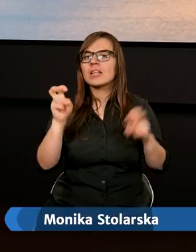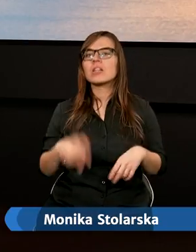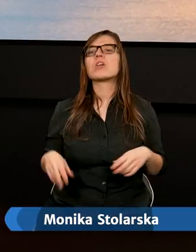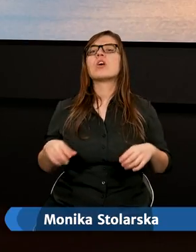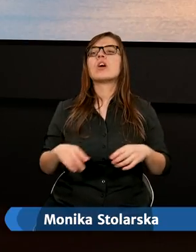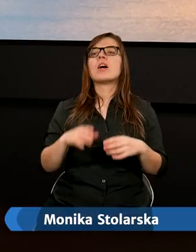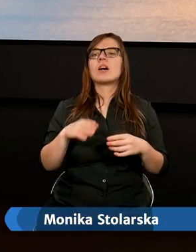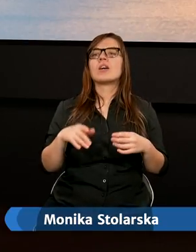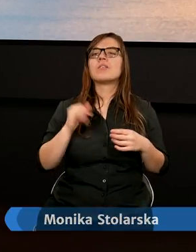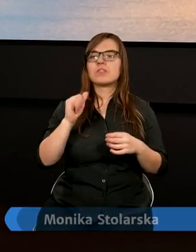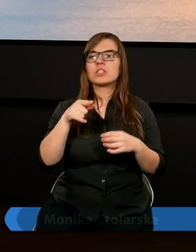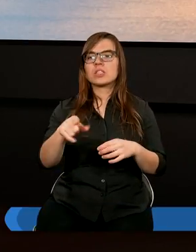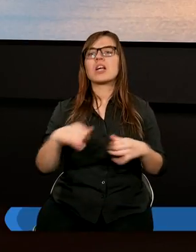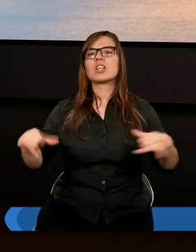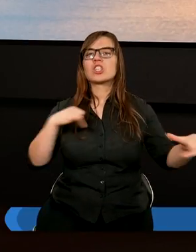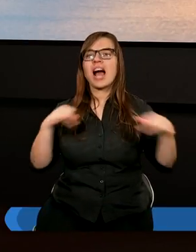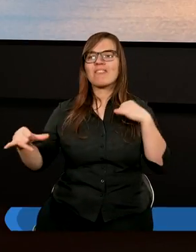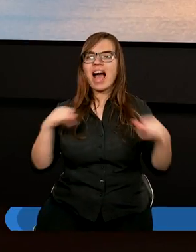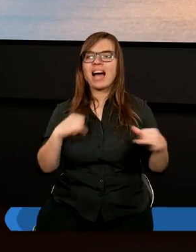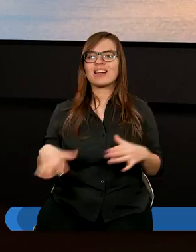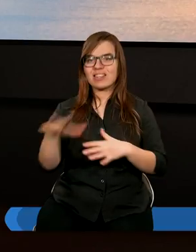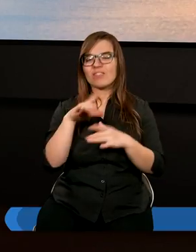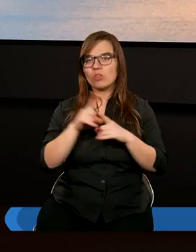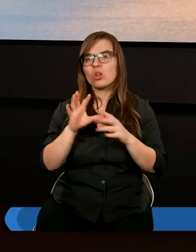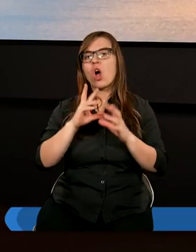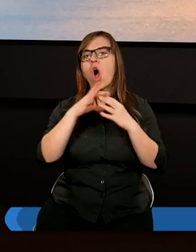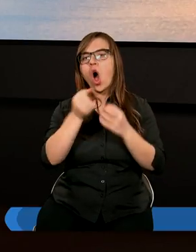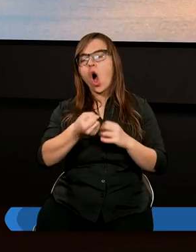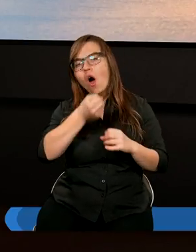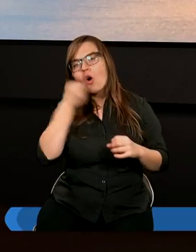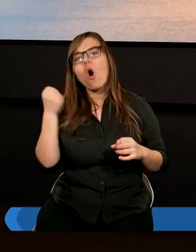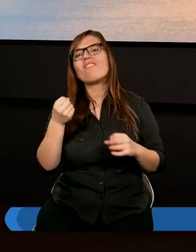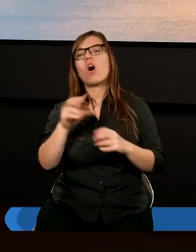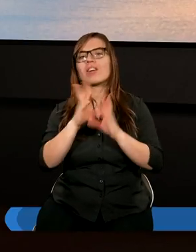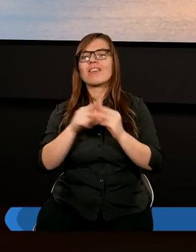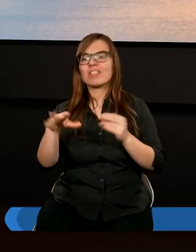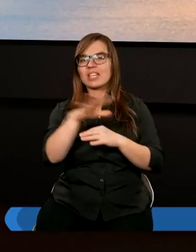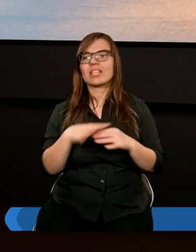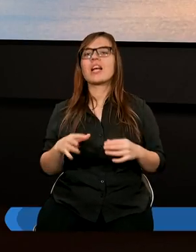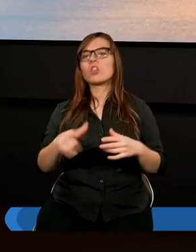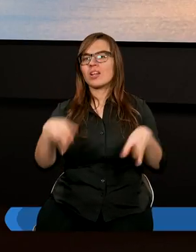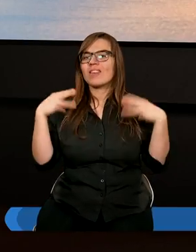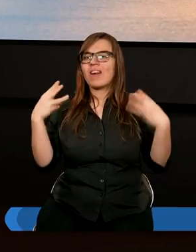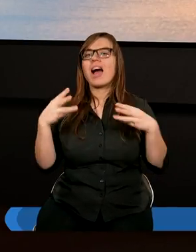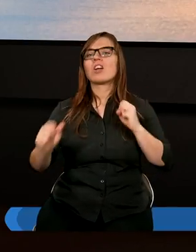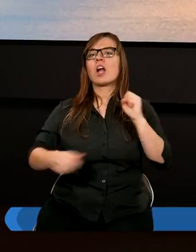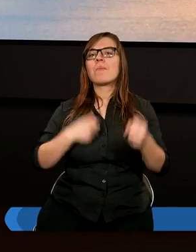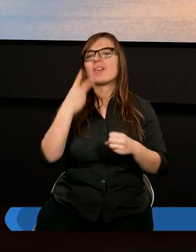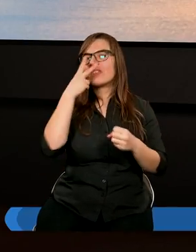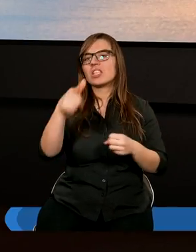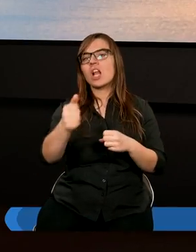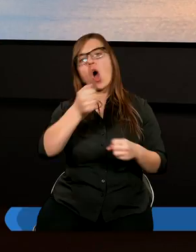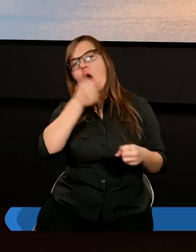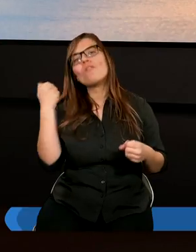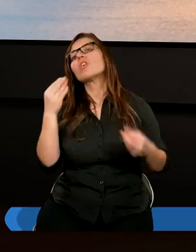Rezultaty szafarstwa. Owoce. To jest ważne. Obyśmy widzieli te